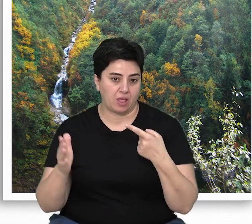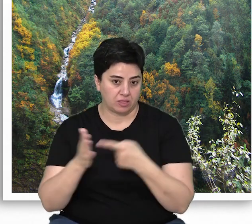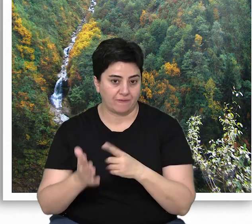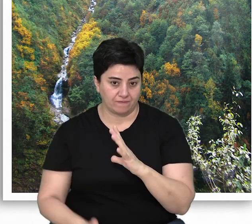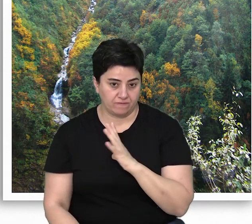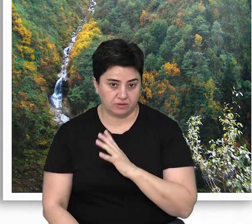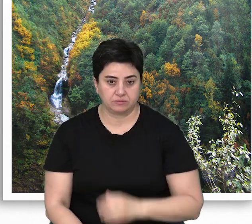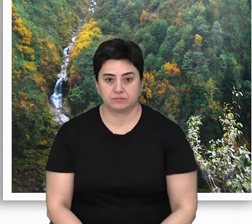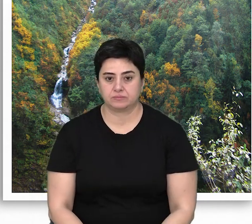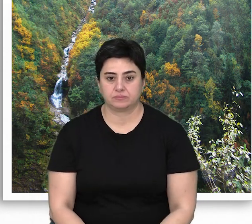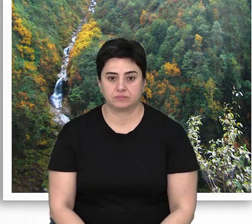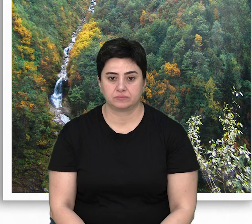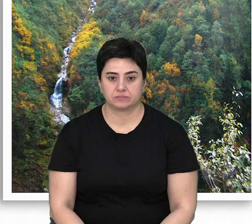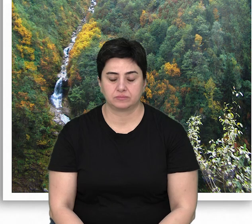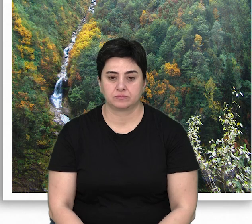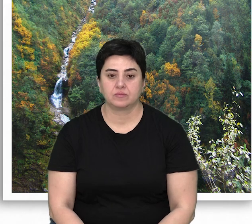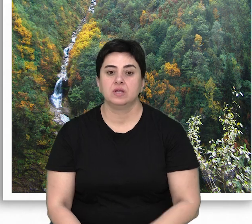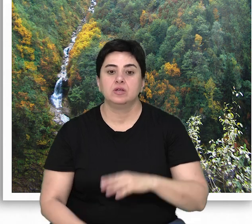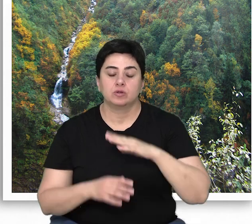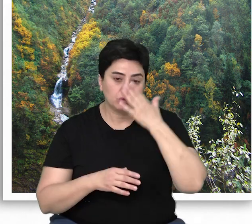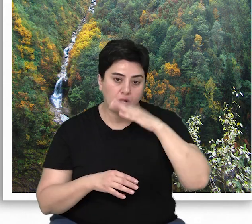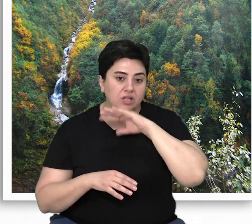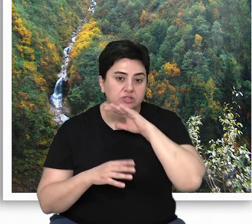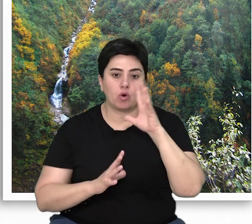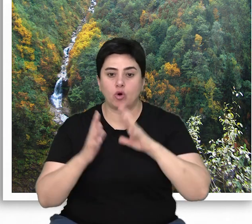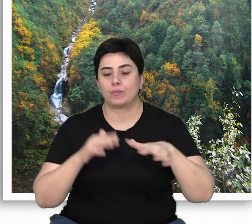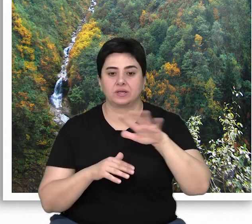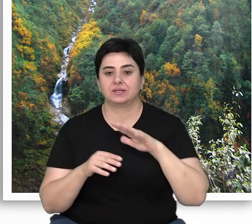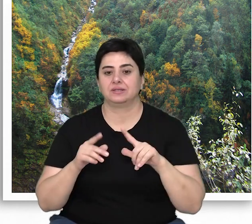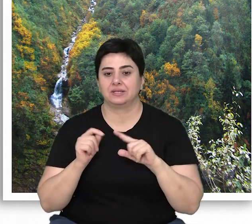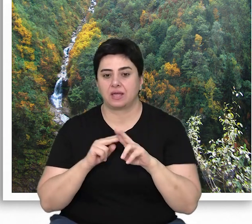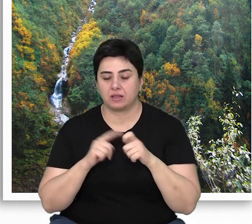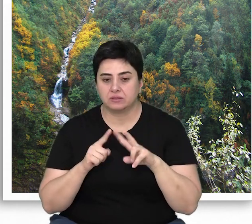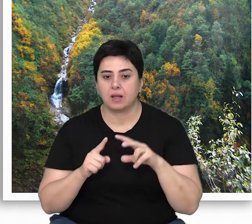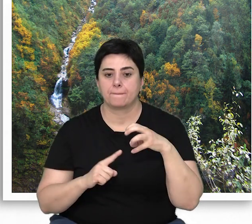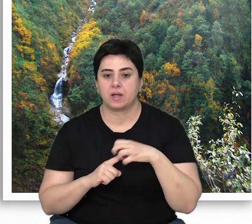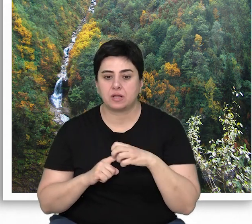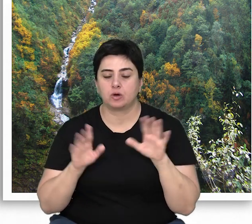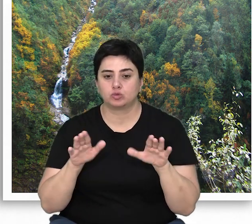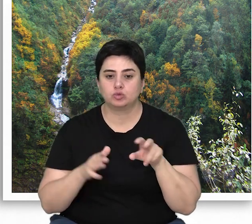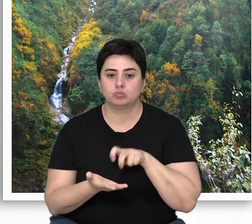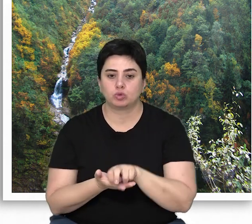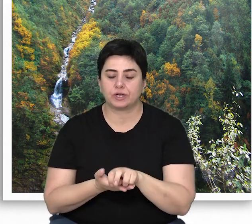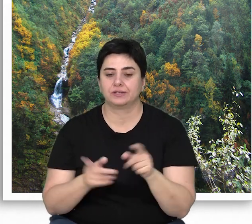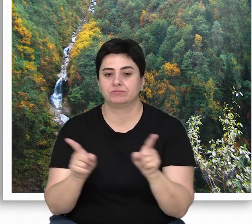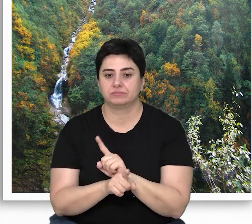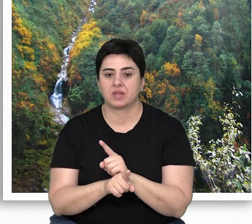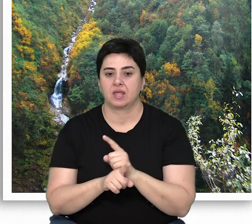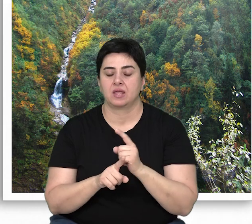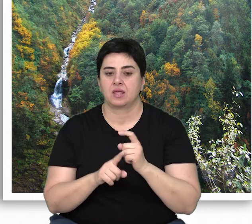koruma hedefi olarak görülmektedir. Doğal yaşlı ormanlar barındırdığı liken, mantar, kuş ve böcek